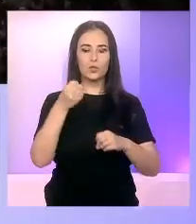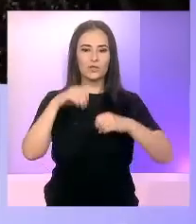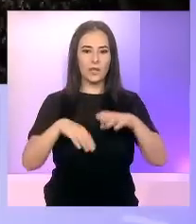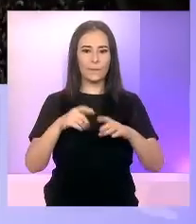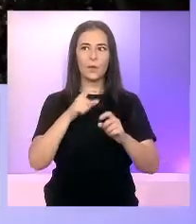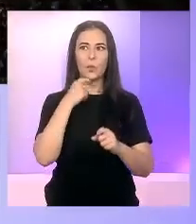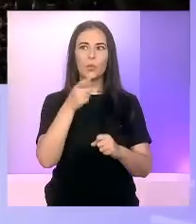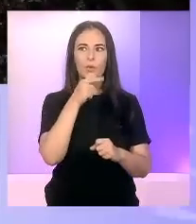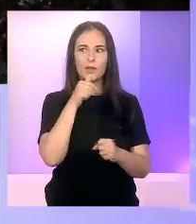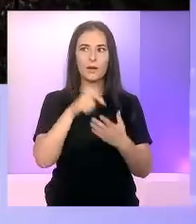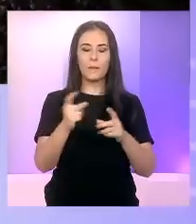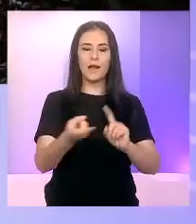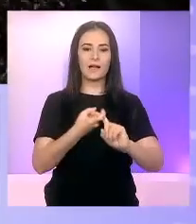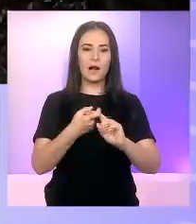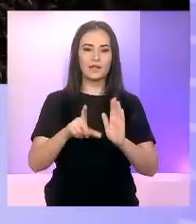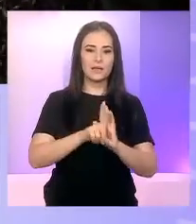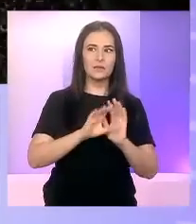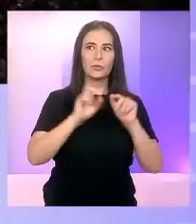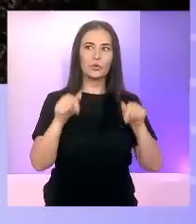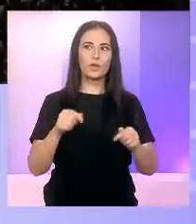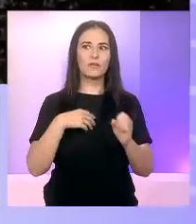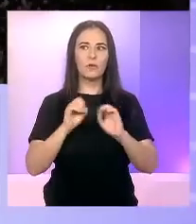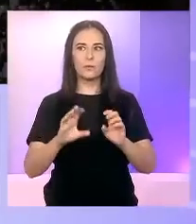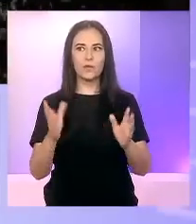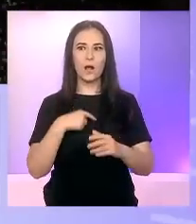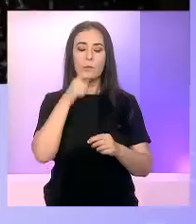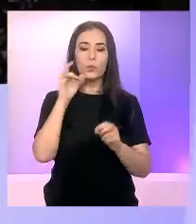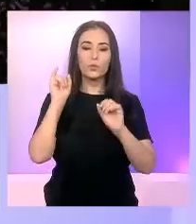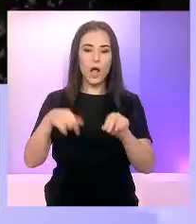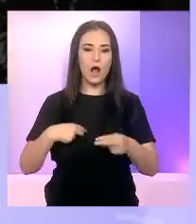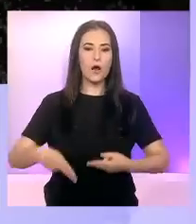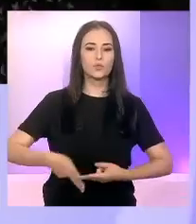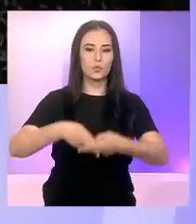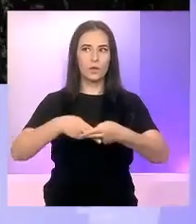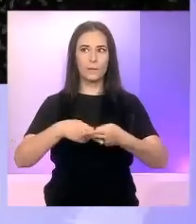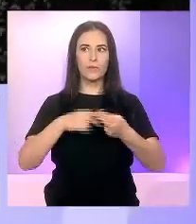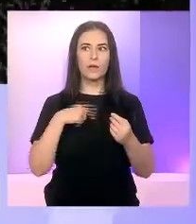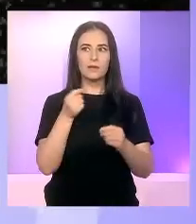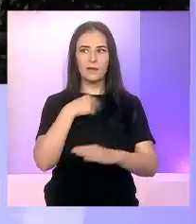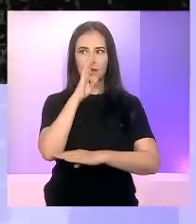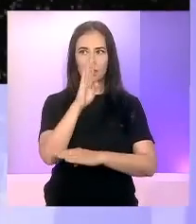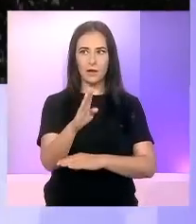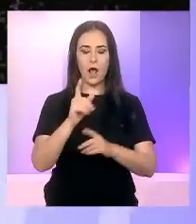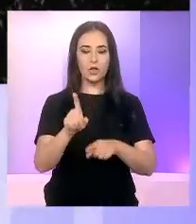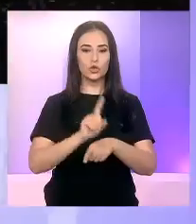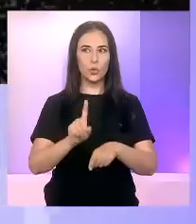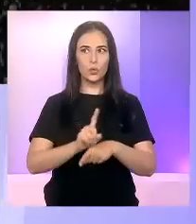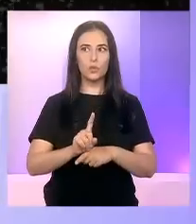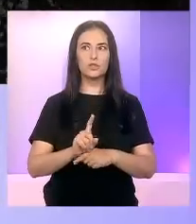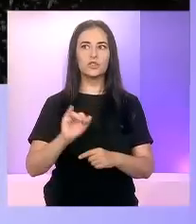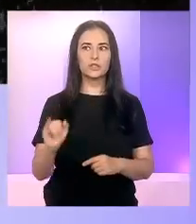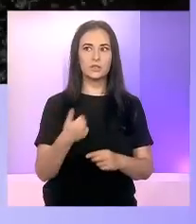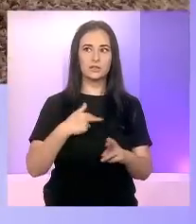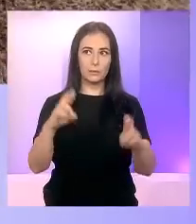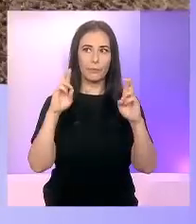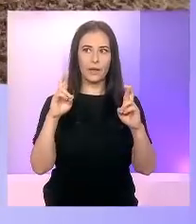echității și egalității în drepturi, mai ales că suntem cei care ajutăm. Nu avem niciun punct direct din acest lucru și